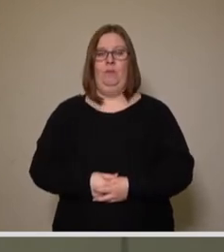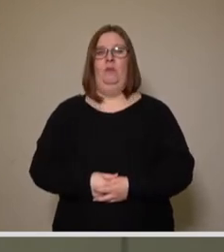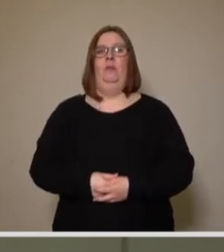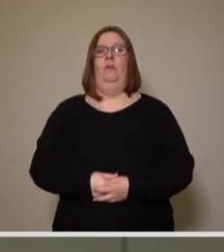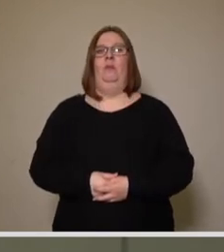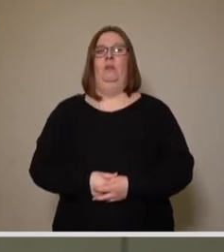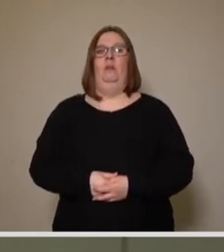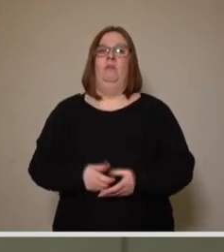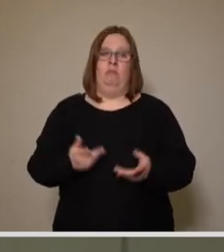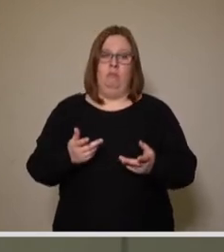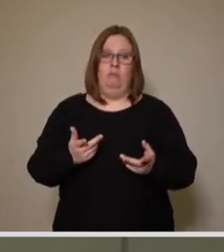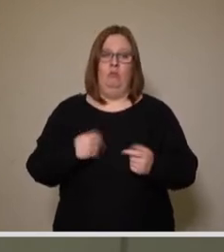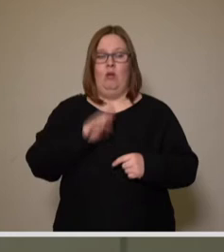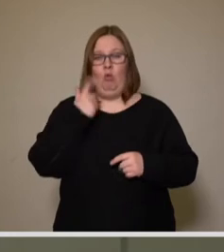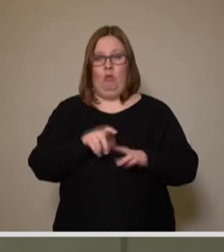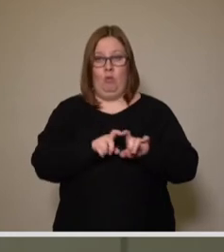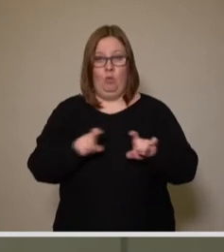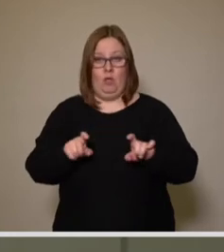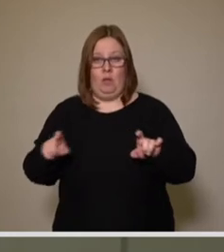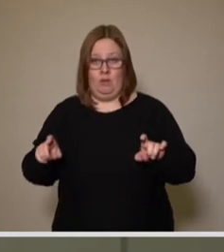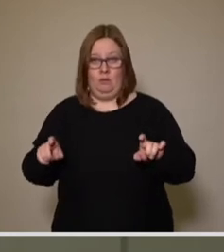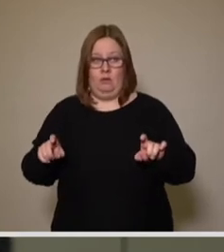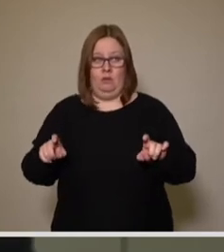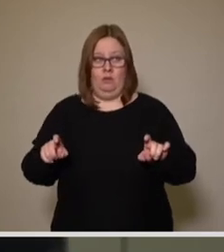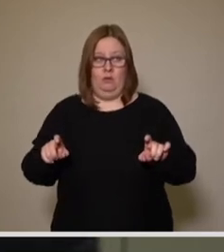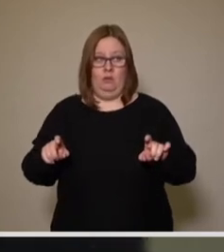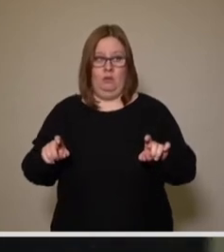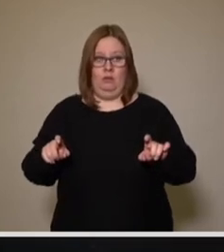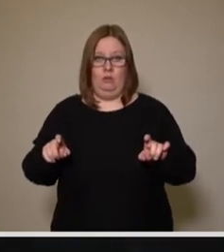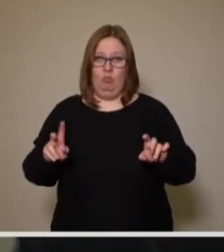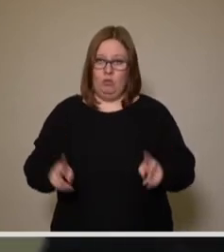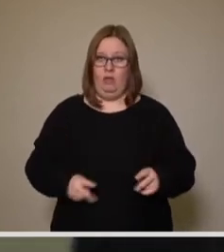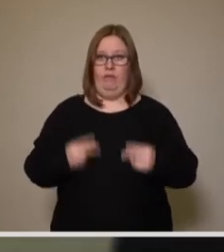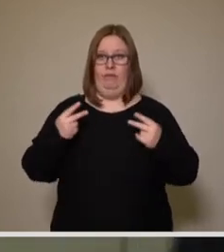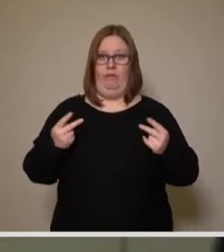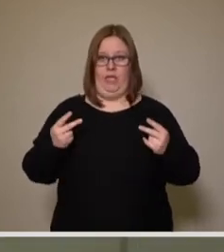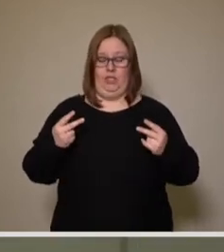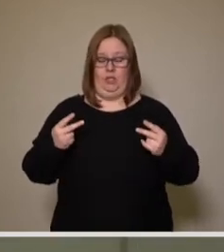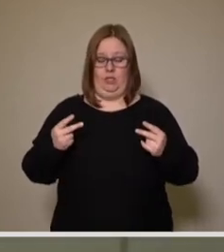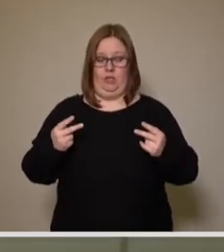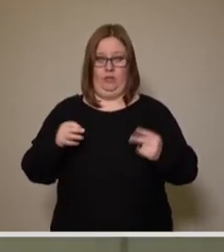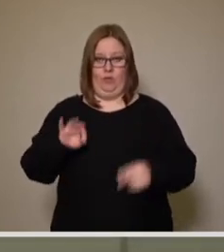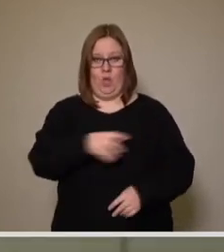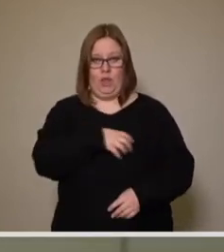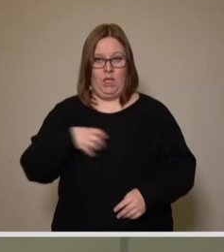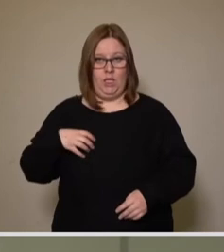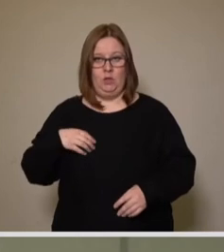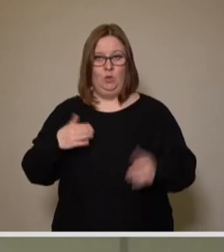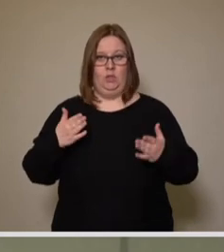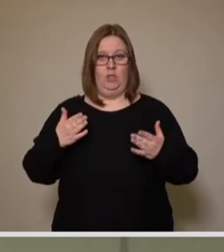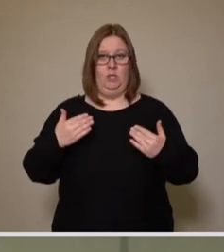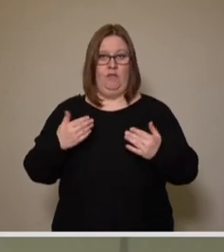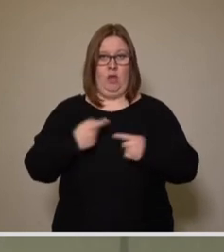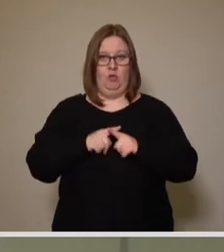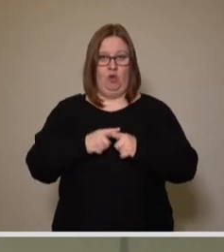Obwohl, gleichwohl sind diese Unternehmen ein wesentlicher Bestandteil von Dresden und mit ihren Gewerbesteuern